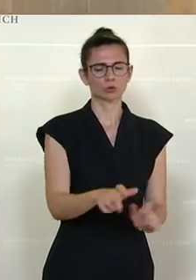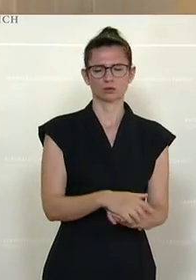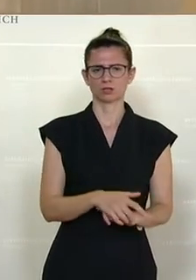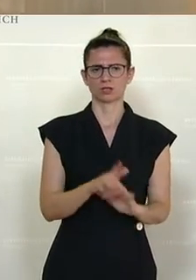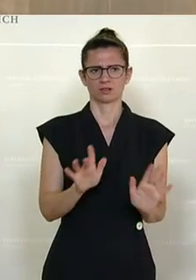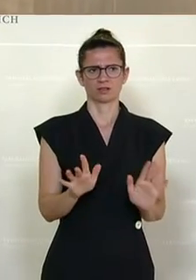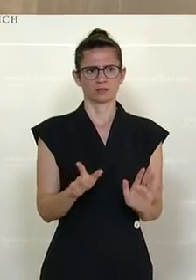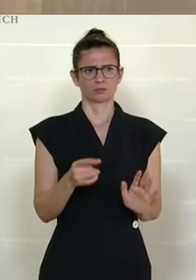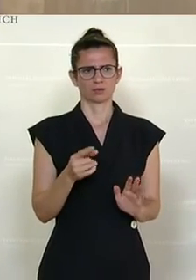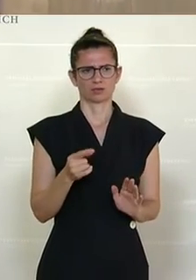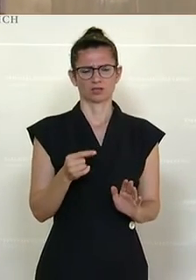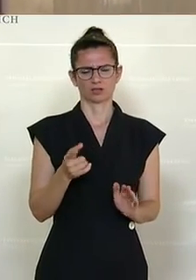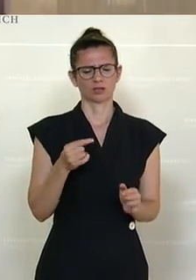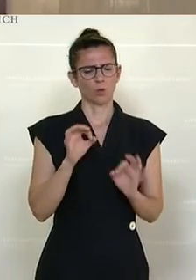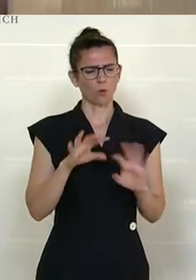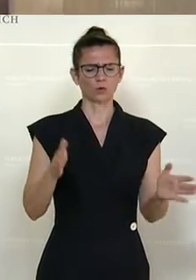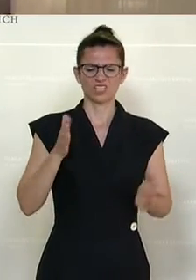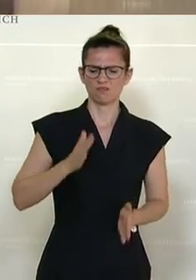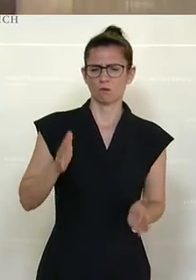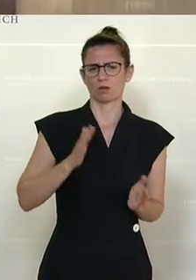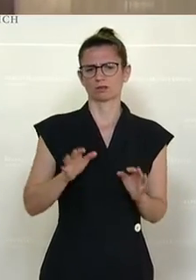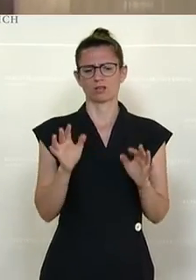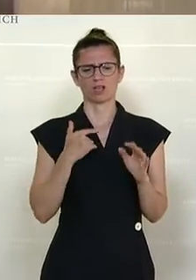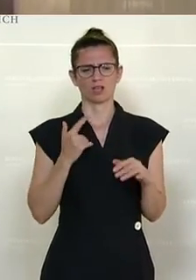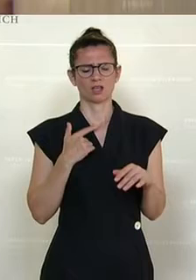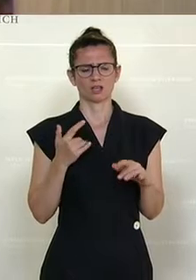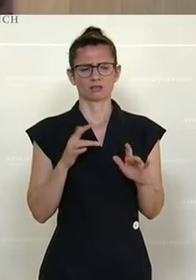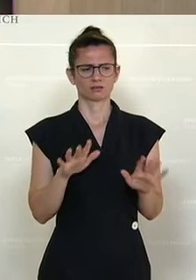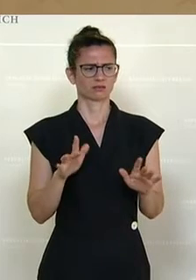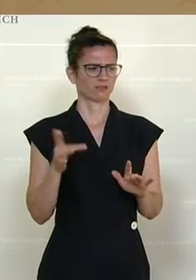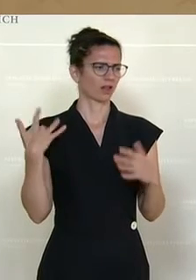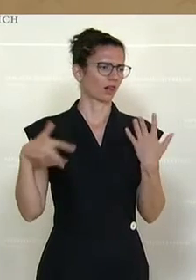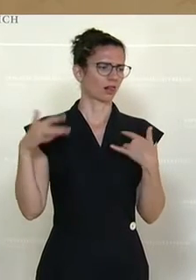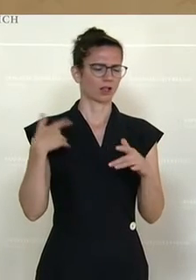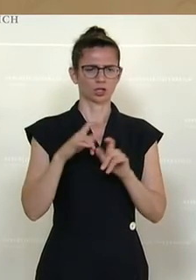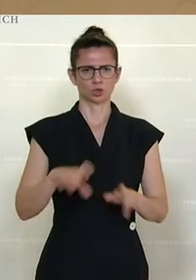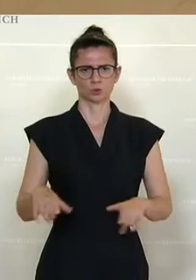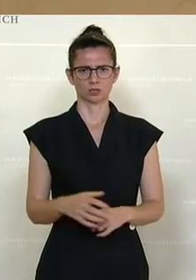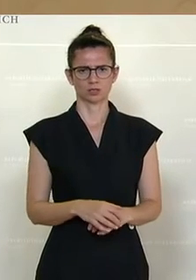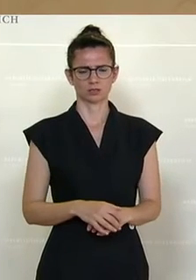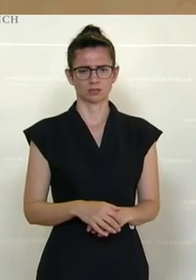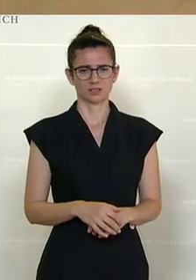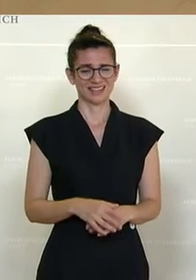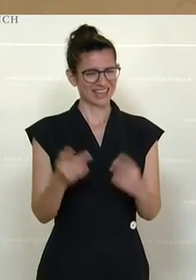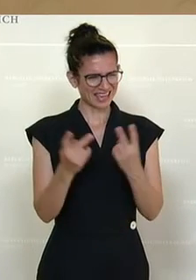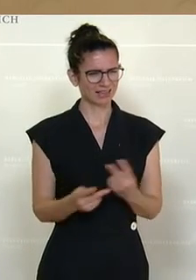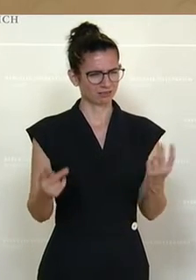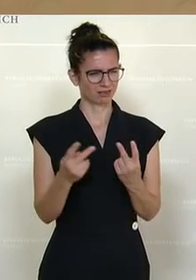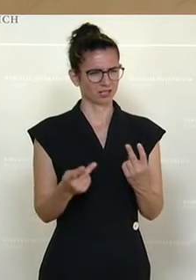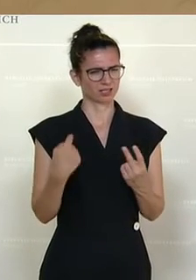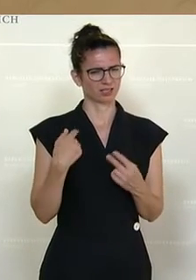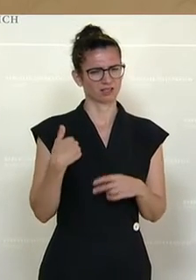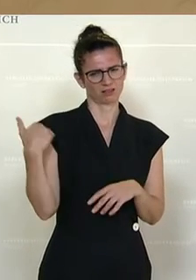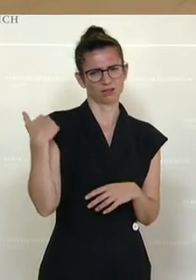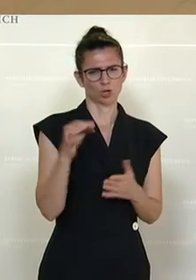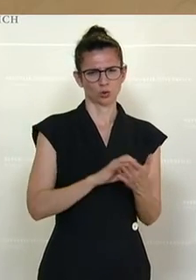war ein würdeloses Hin und Her, ein würdeloses Hin und Her, das wir auch nach dem Terroranschlag in Wien